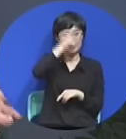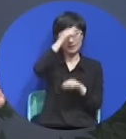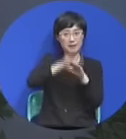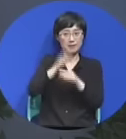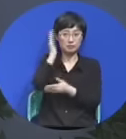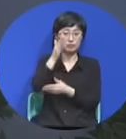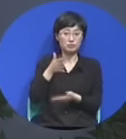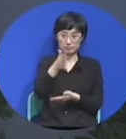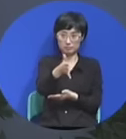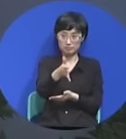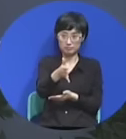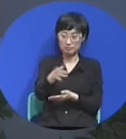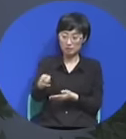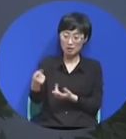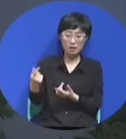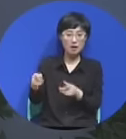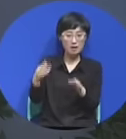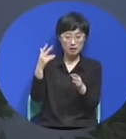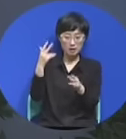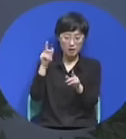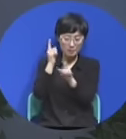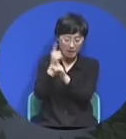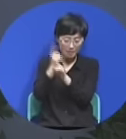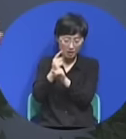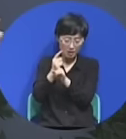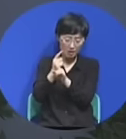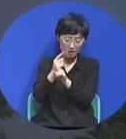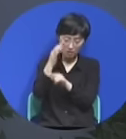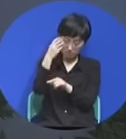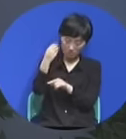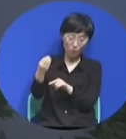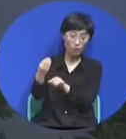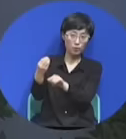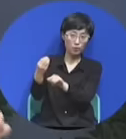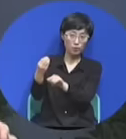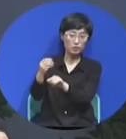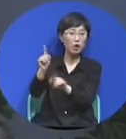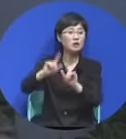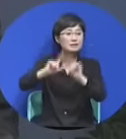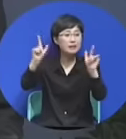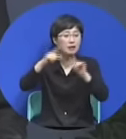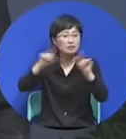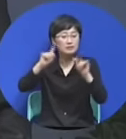이러니까 이분이 한 번은 새벽 기도 마치 안가고 기다리고 있는 거예요